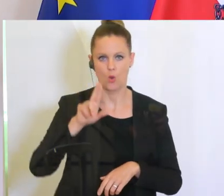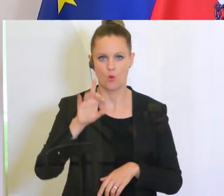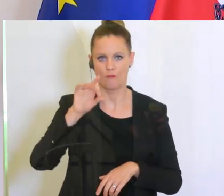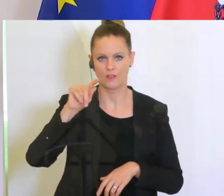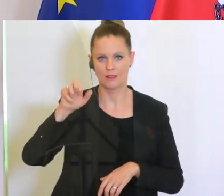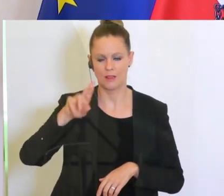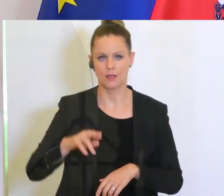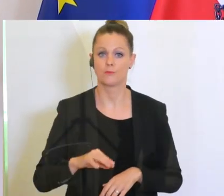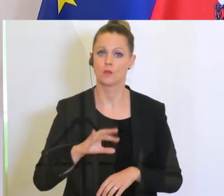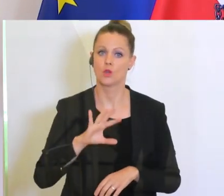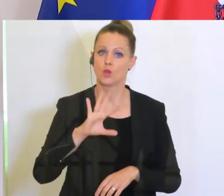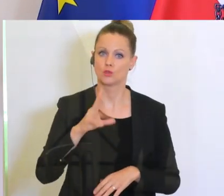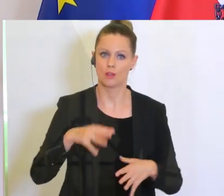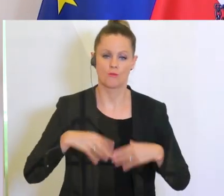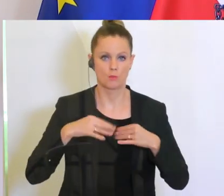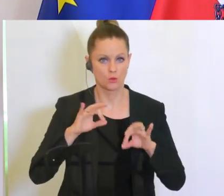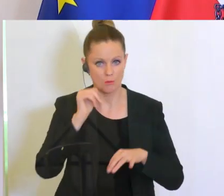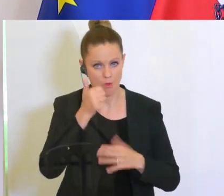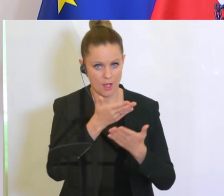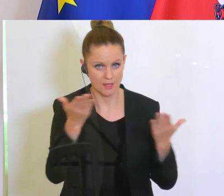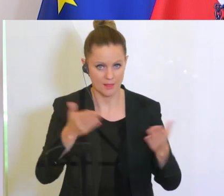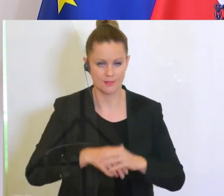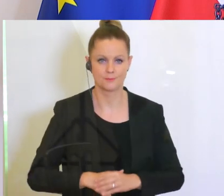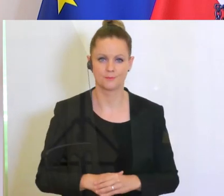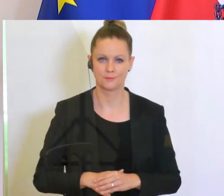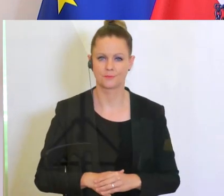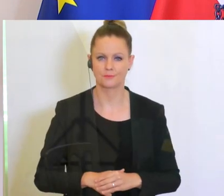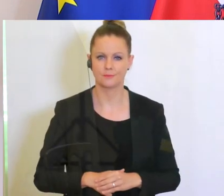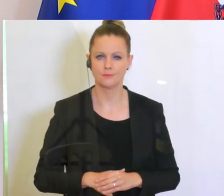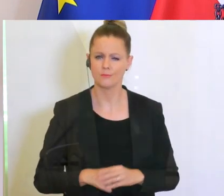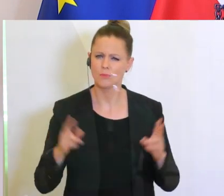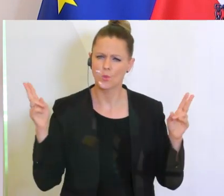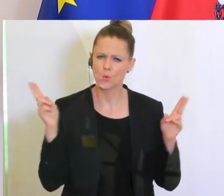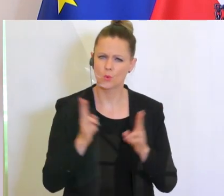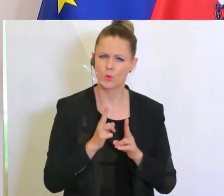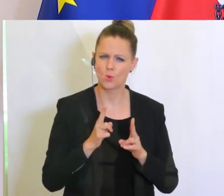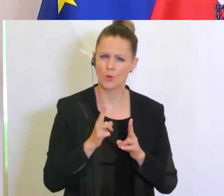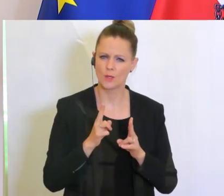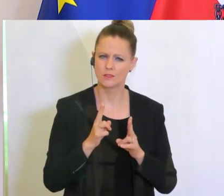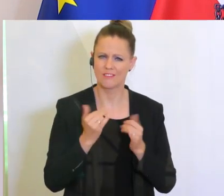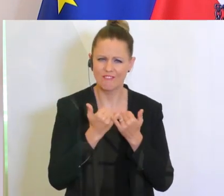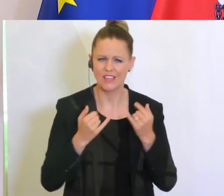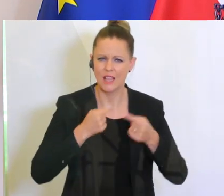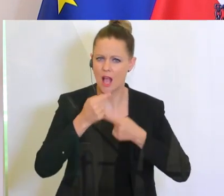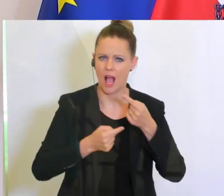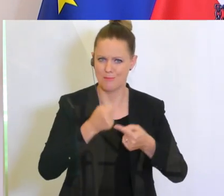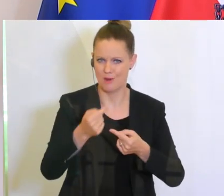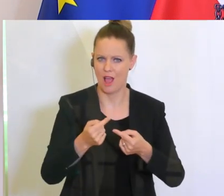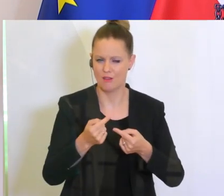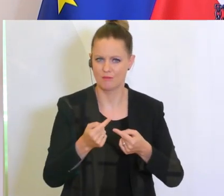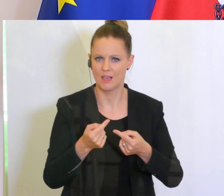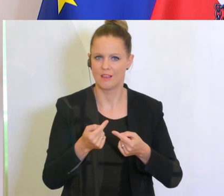guten Vormittag, guten Morgen. Ich möchte vielleicht ganz kurz nur zur Systematik dieser